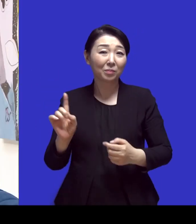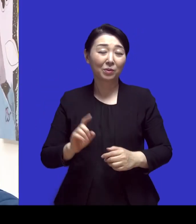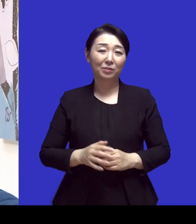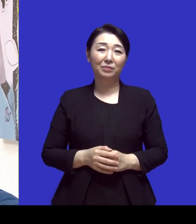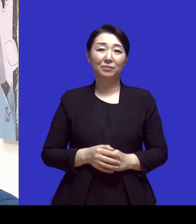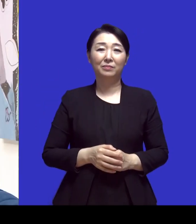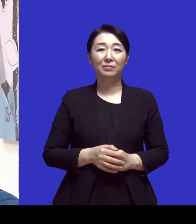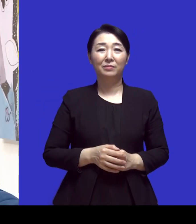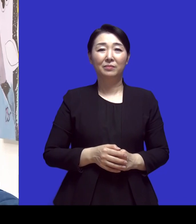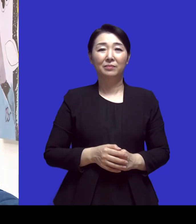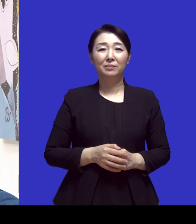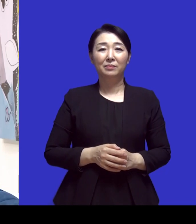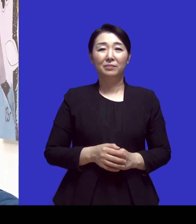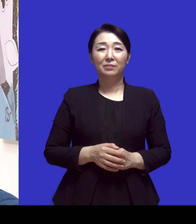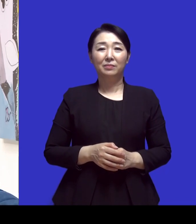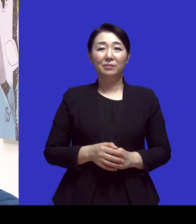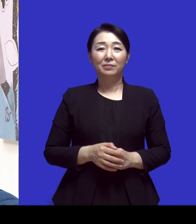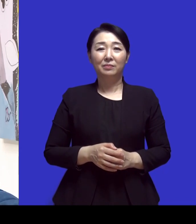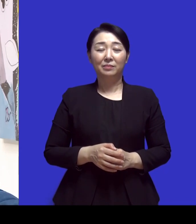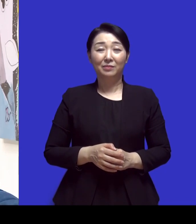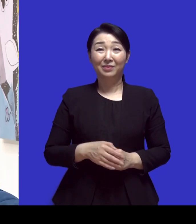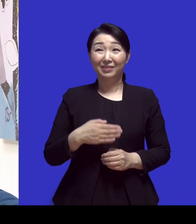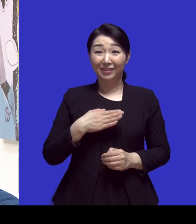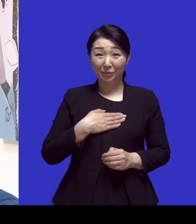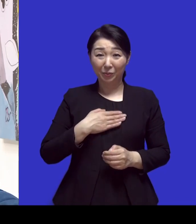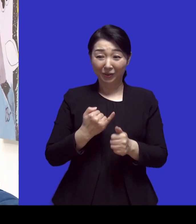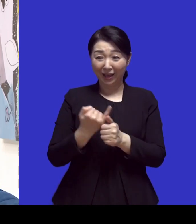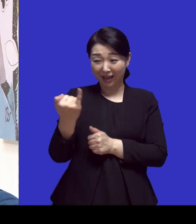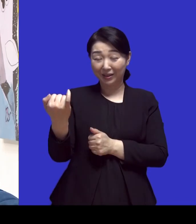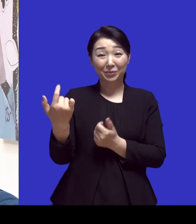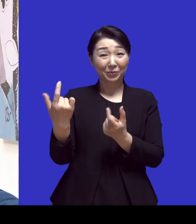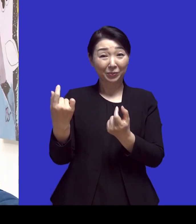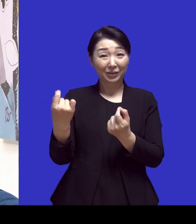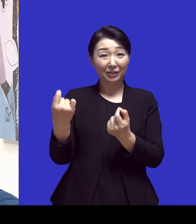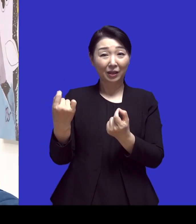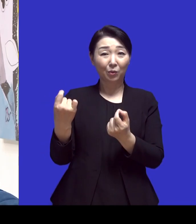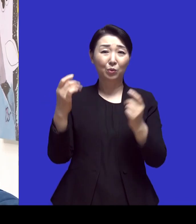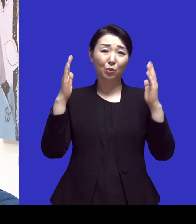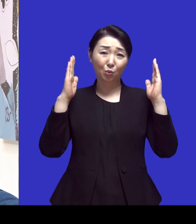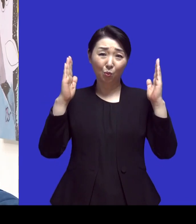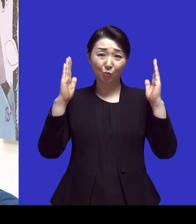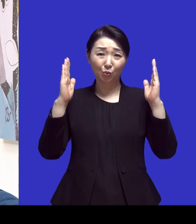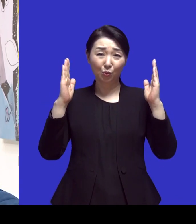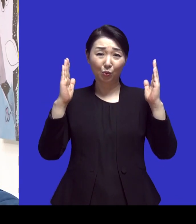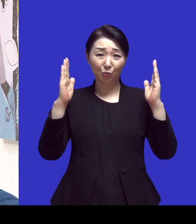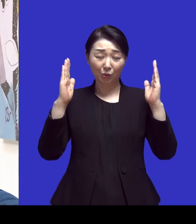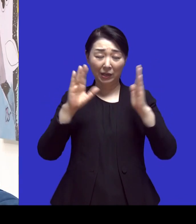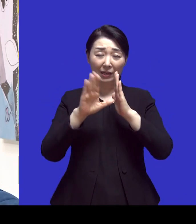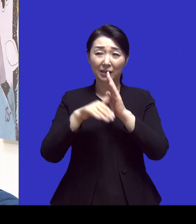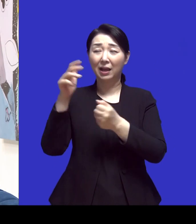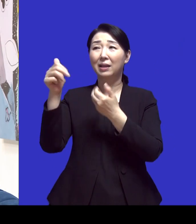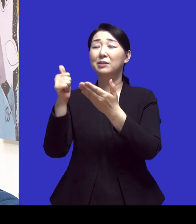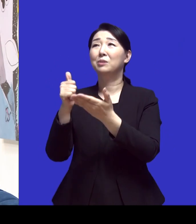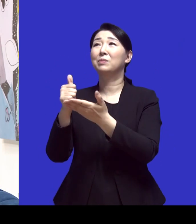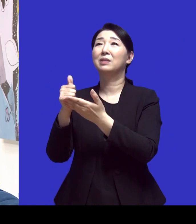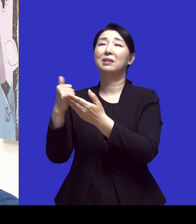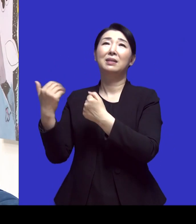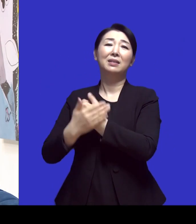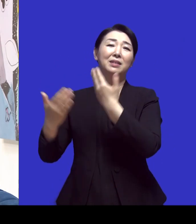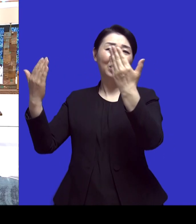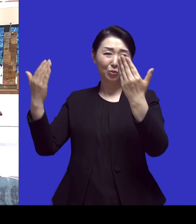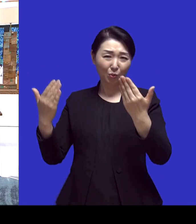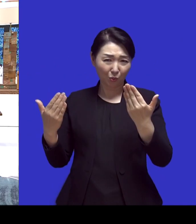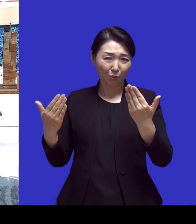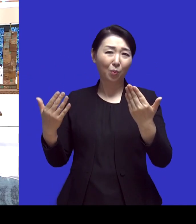사실은 저는 저도 그렇고 저희 아내도 그렇고 이제 공부를 조금 하나님이 많이 할 수 있게 해주시고 은해주셔서